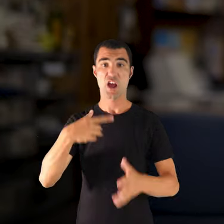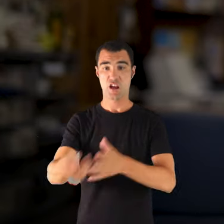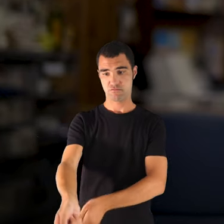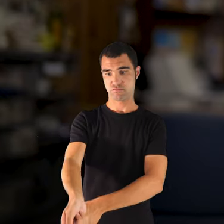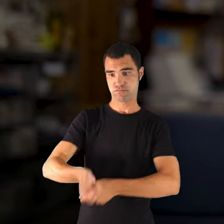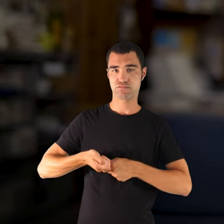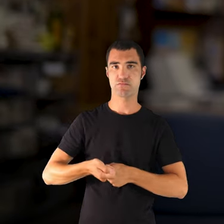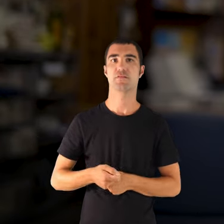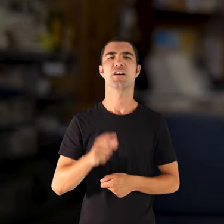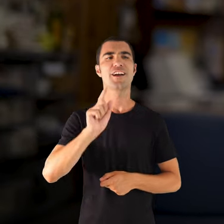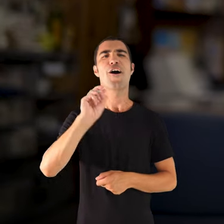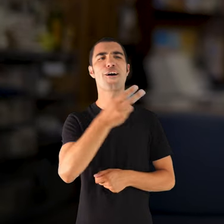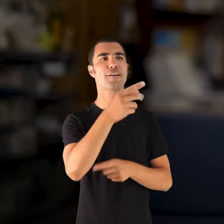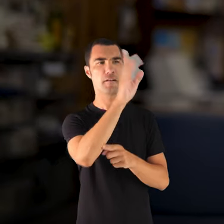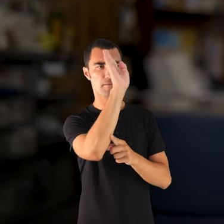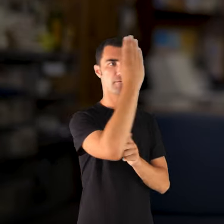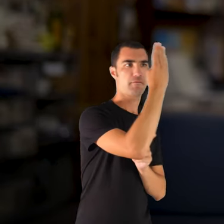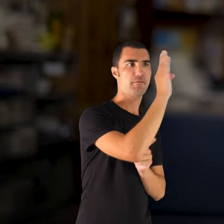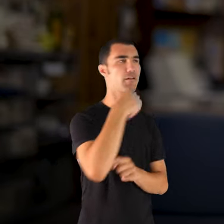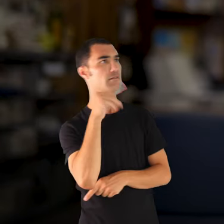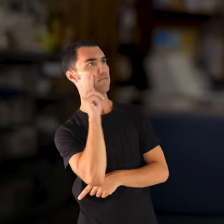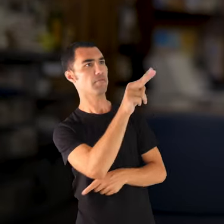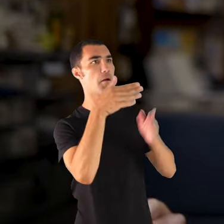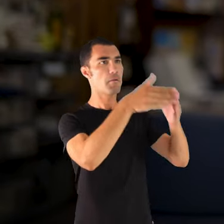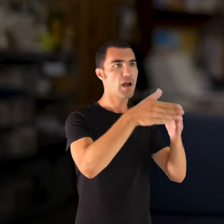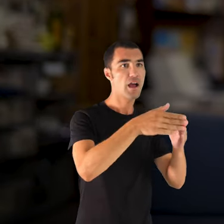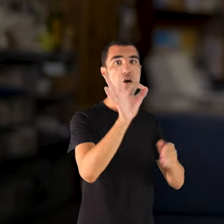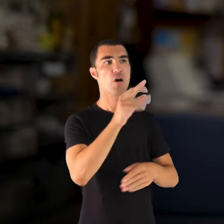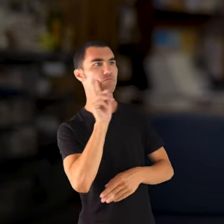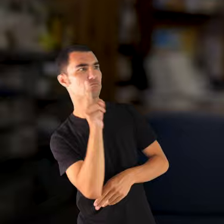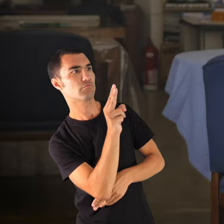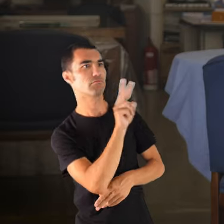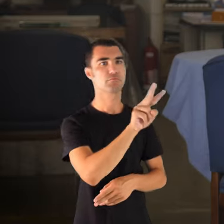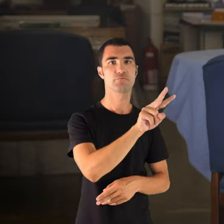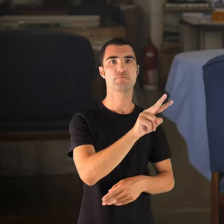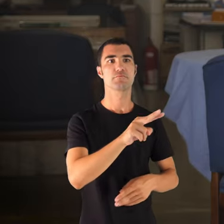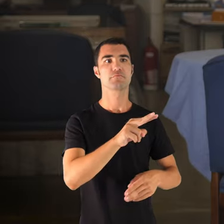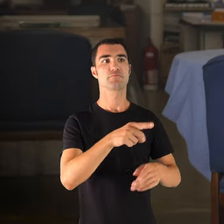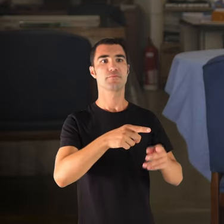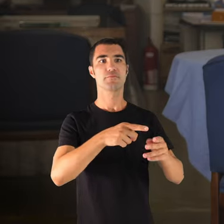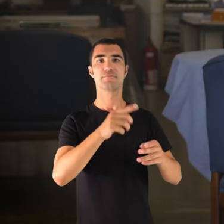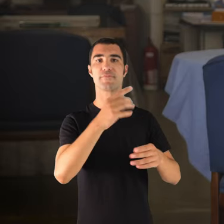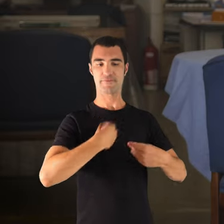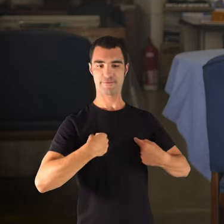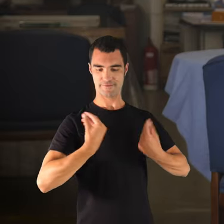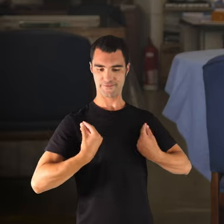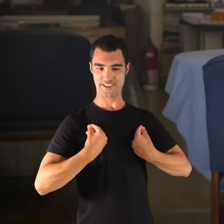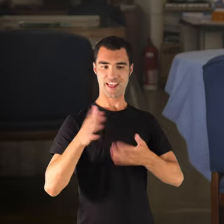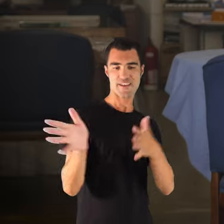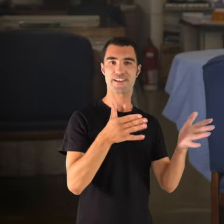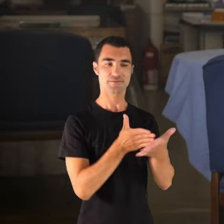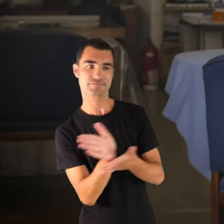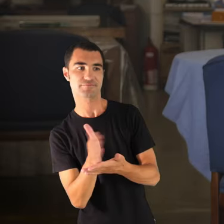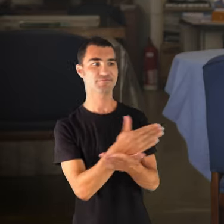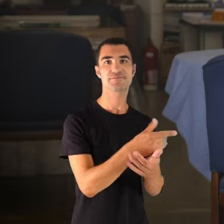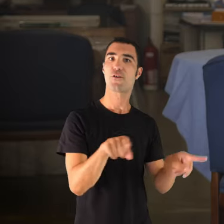ara veig una baleta, no sé si és una barca o llogut, o si és la meva salut, que es passeja per la cabeta. Era gent que cantaven i feien poesies i